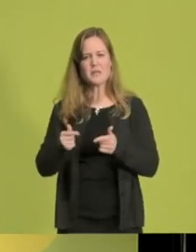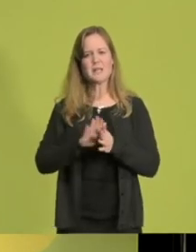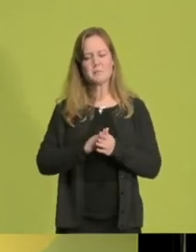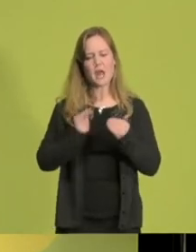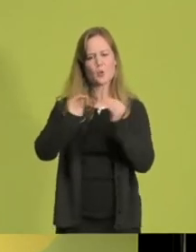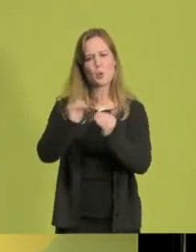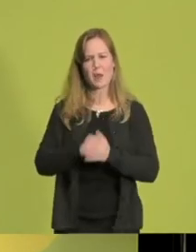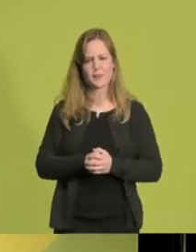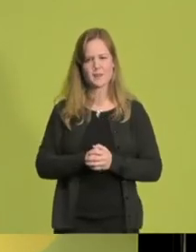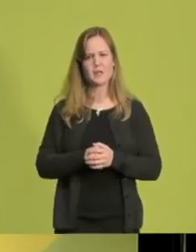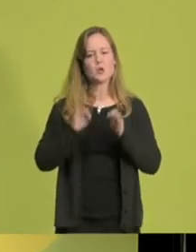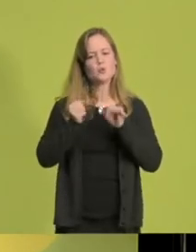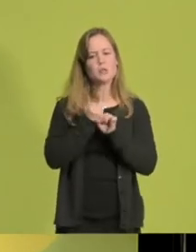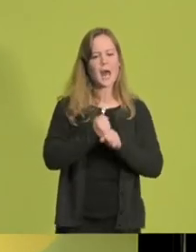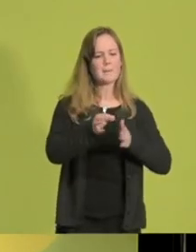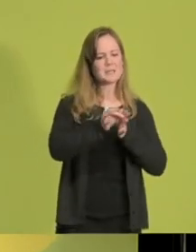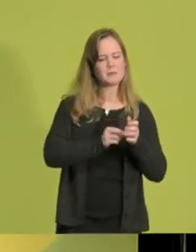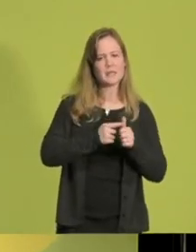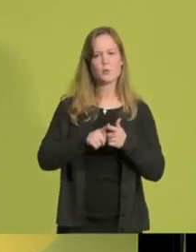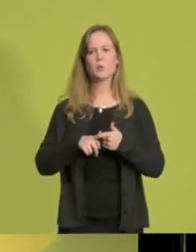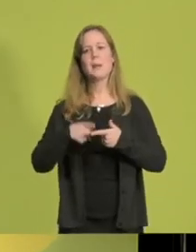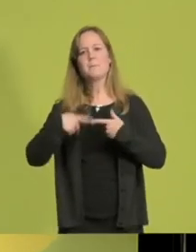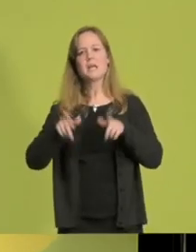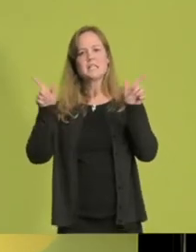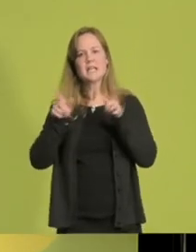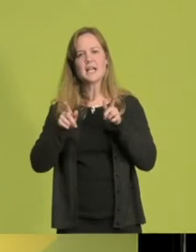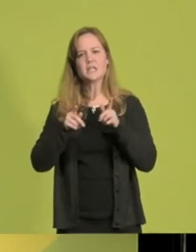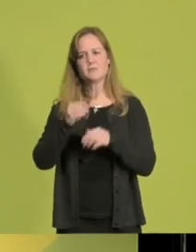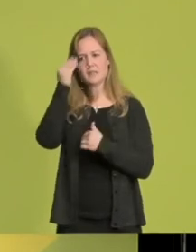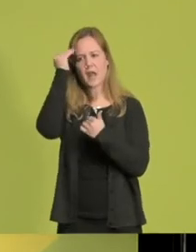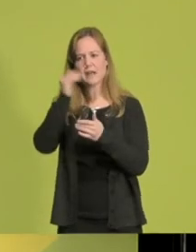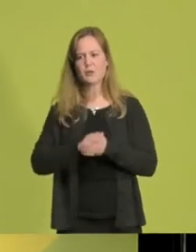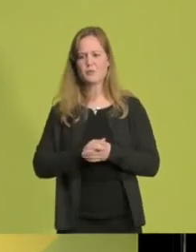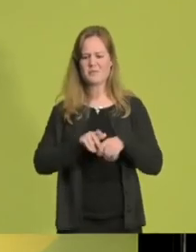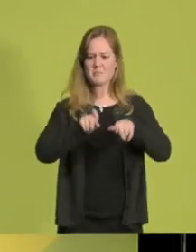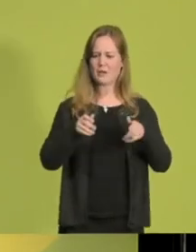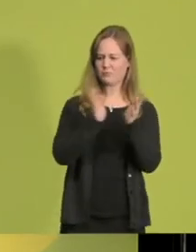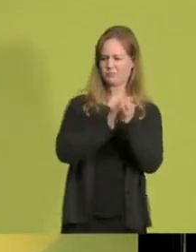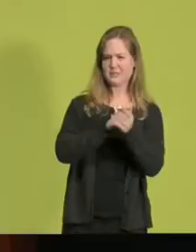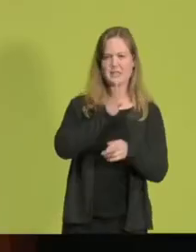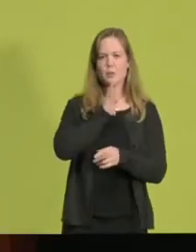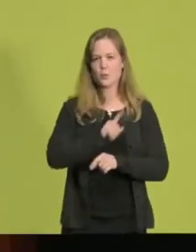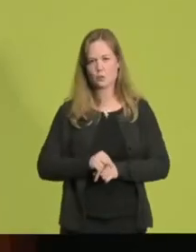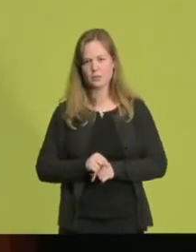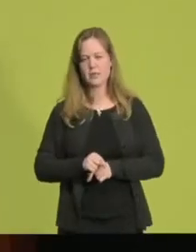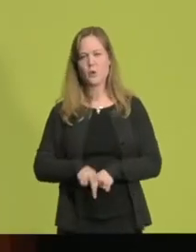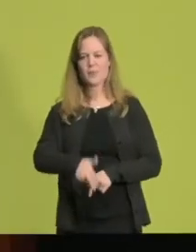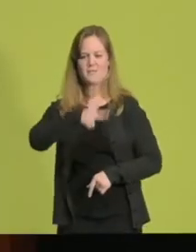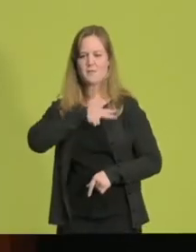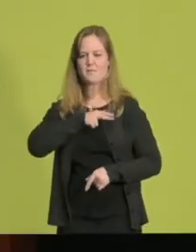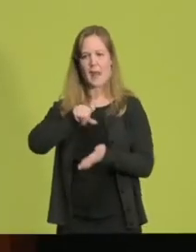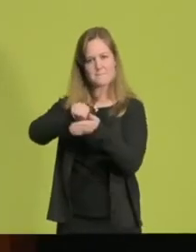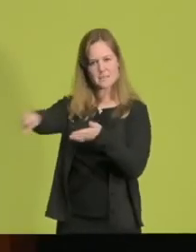Durch gute Arbeitsbedingungen, durch mehr gesellschaftliche Anerkennung statt einfach Applaus vom Balkon und durch endlich eine faire Bezahlung.